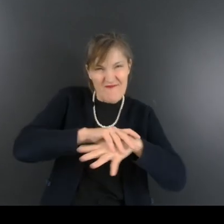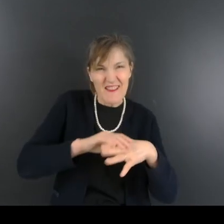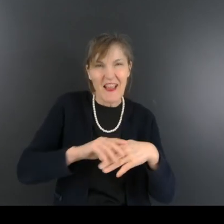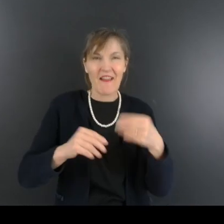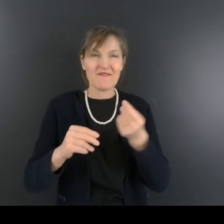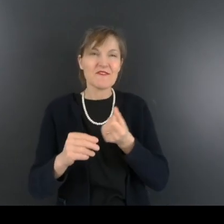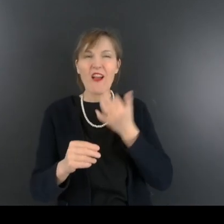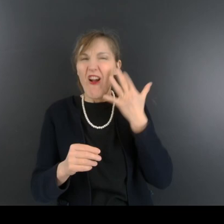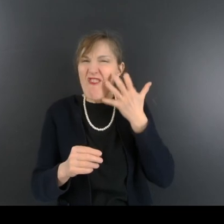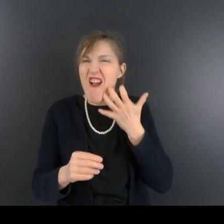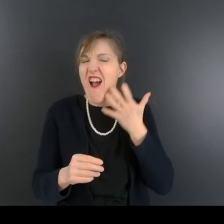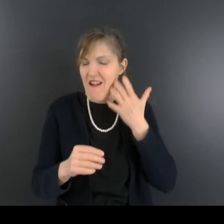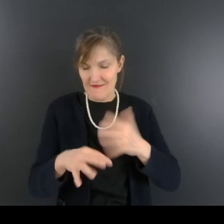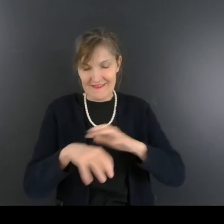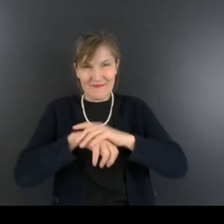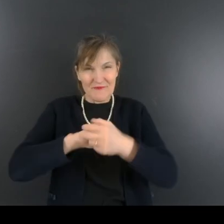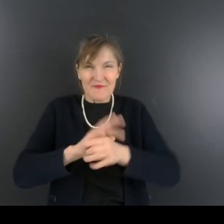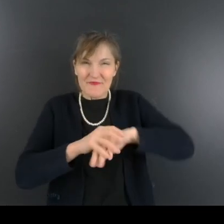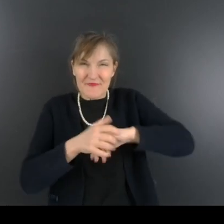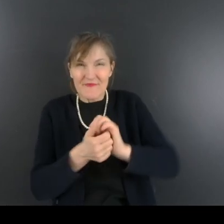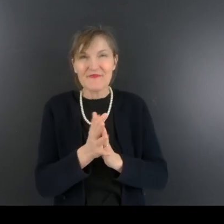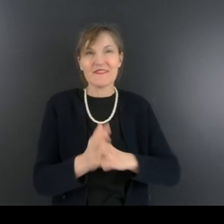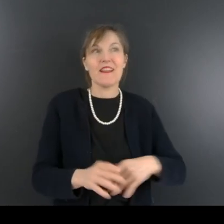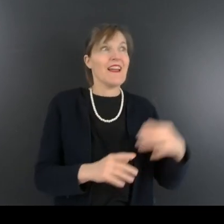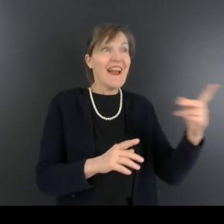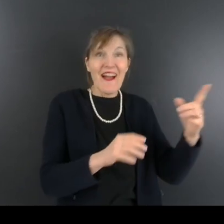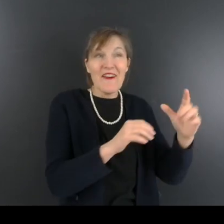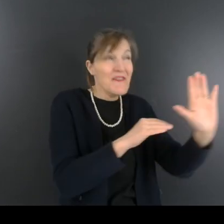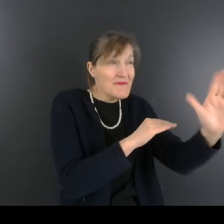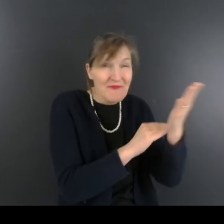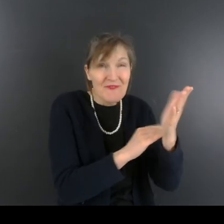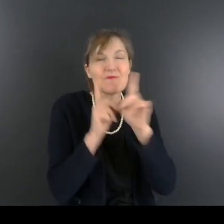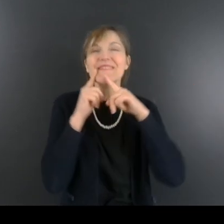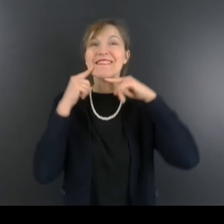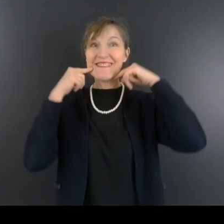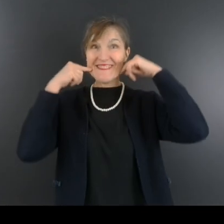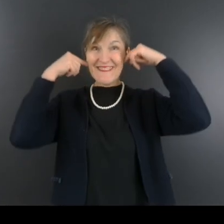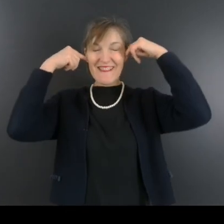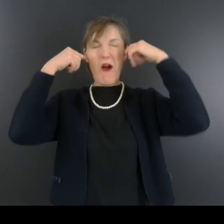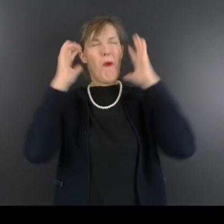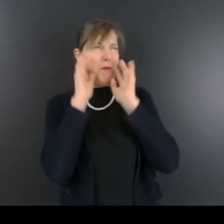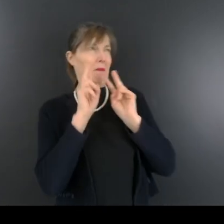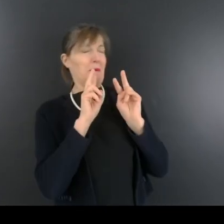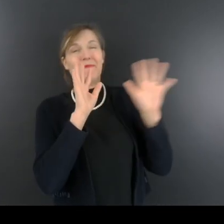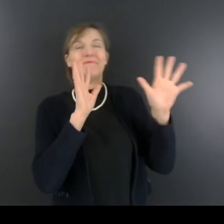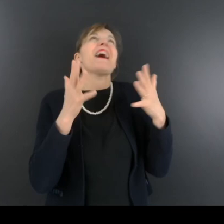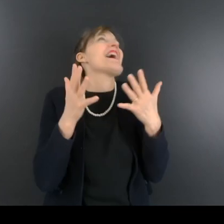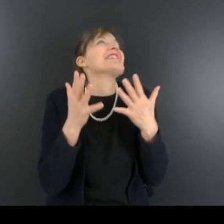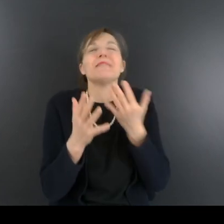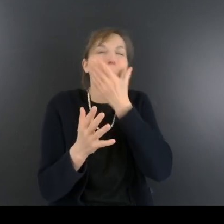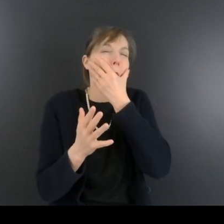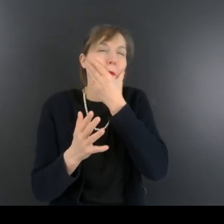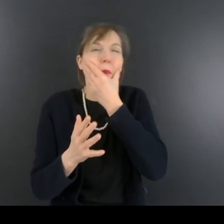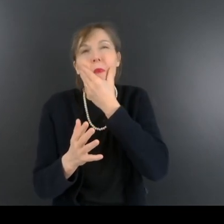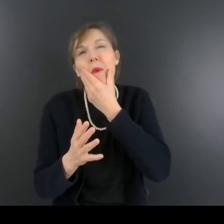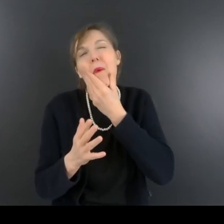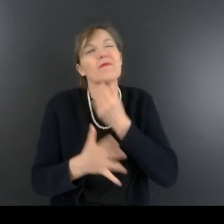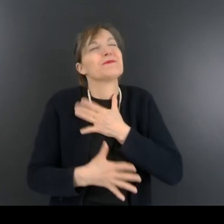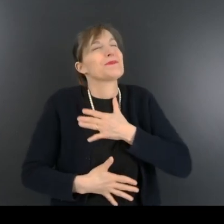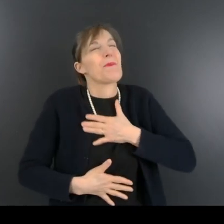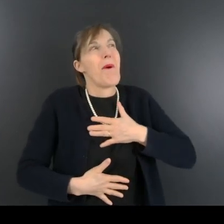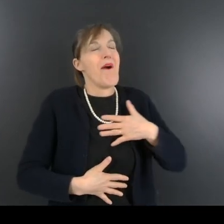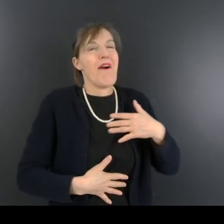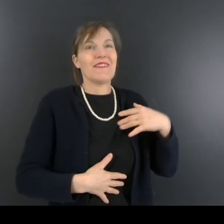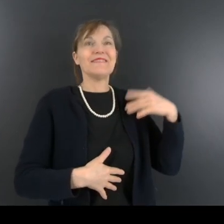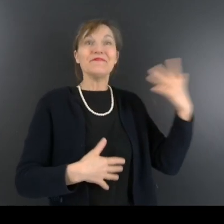graisse, et m'adressa le sourire le plus disgracieux, mais aussi le plus beau, le plus radieux que je n'ai jamais vu.